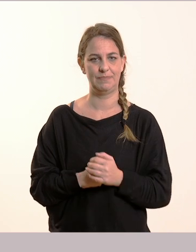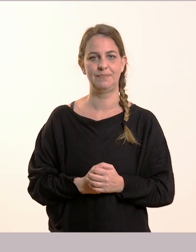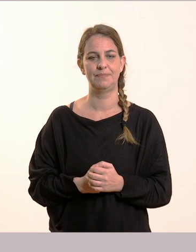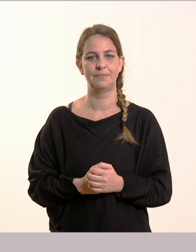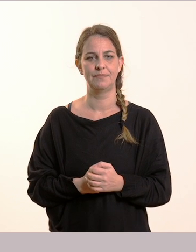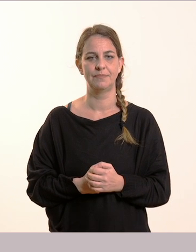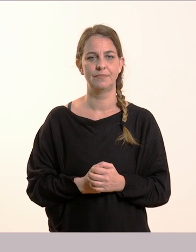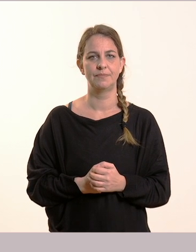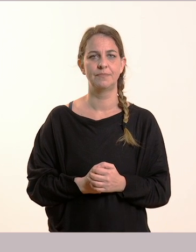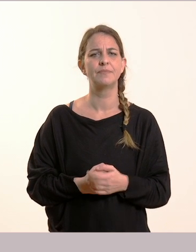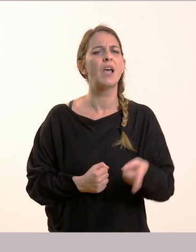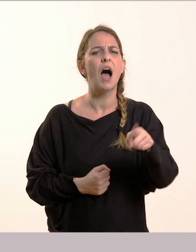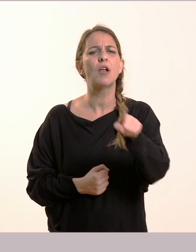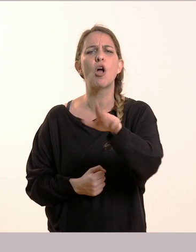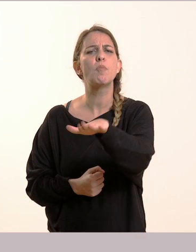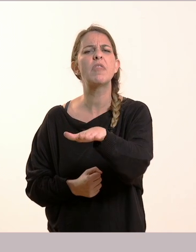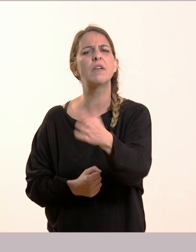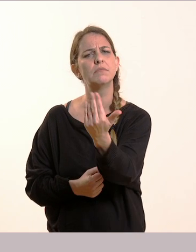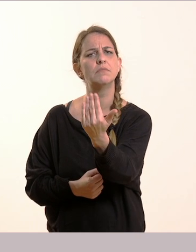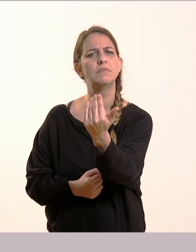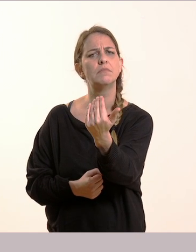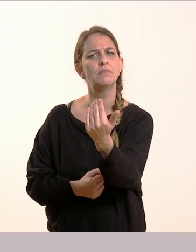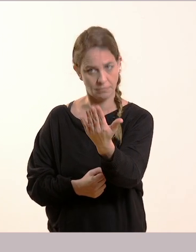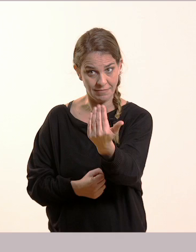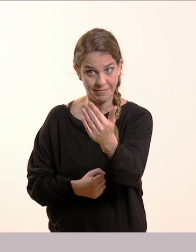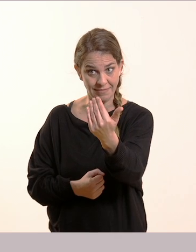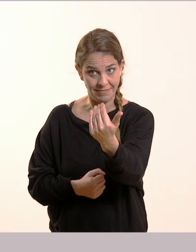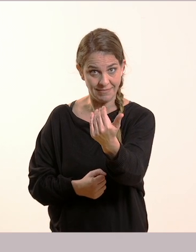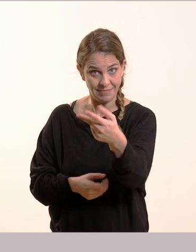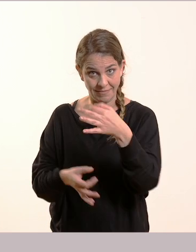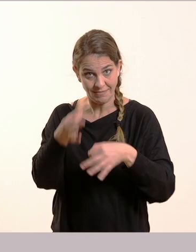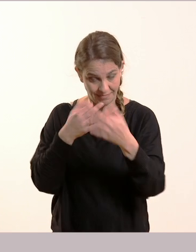συνεχίσει και κάποιος άλλος! Ναι, Θάνο! Σε ακούω, Θάνο μου!